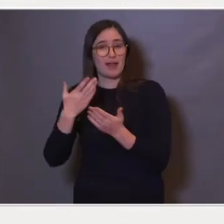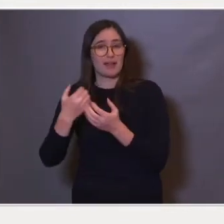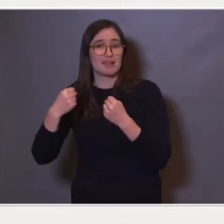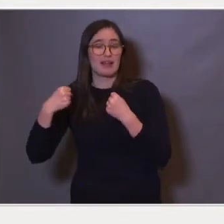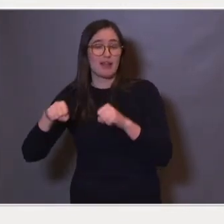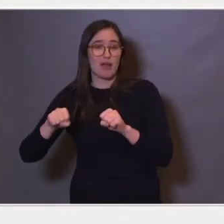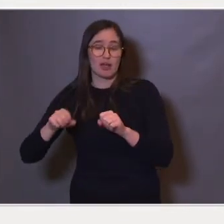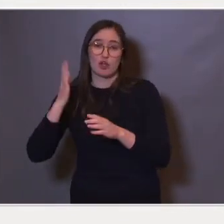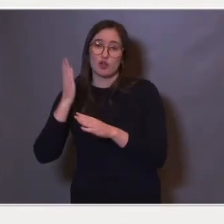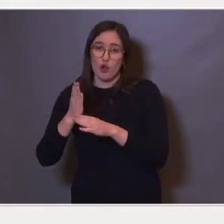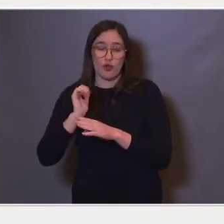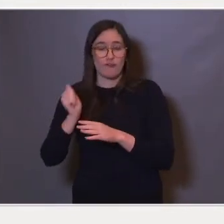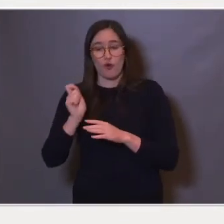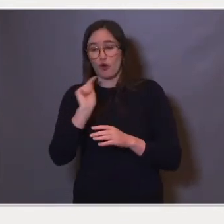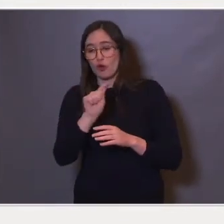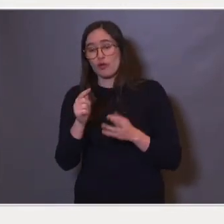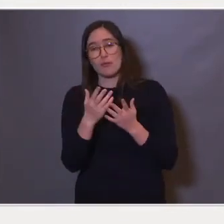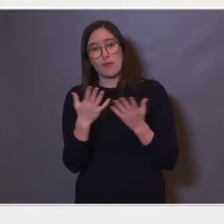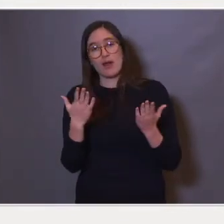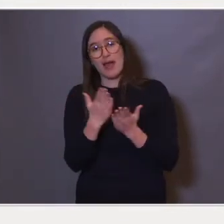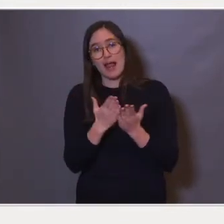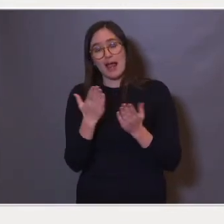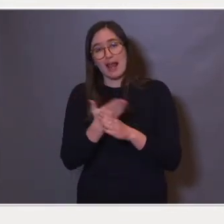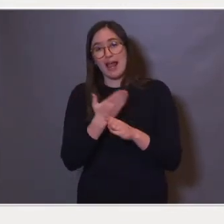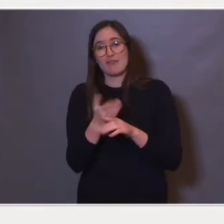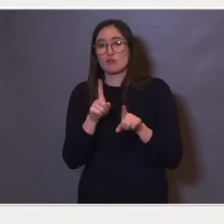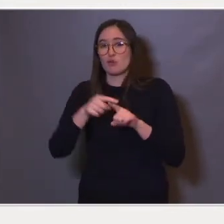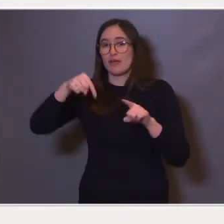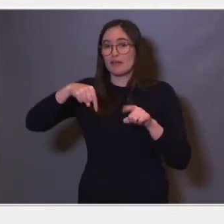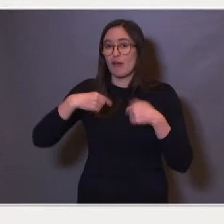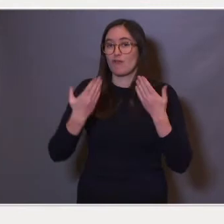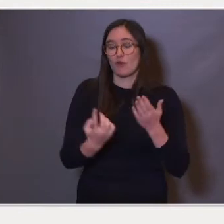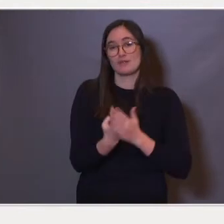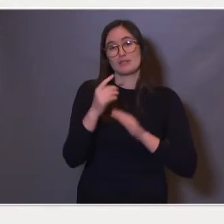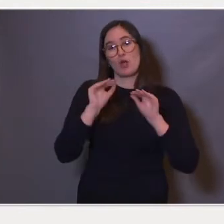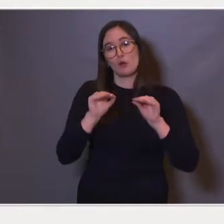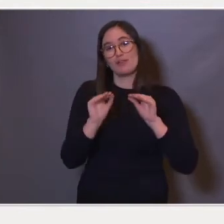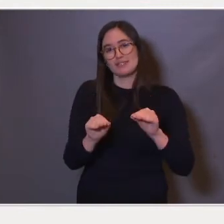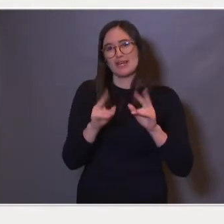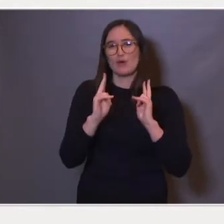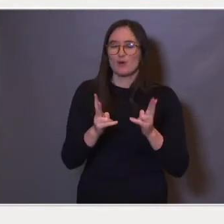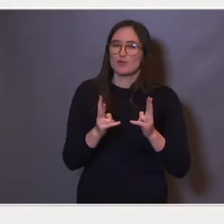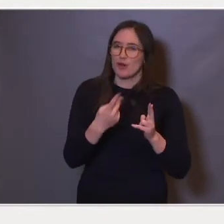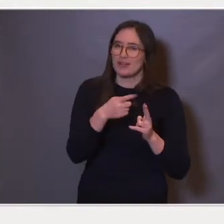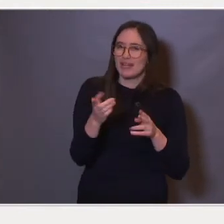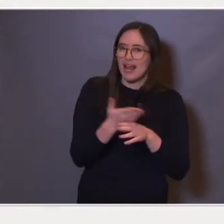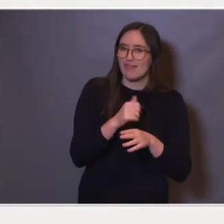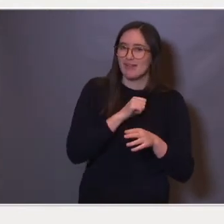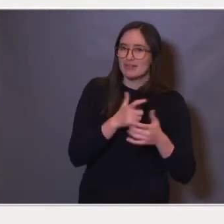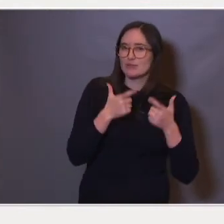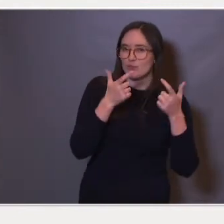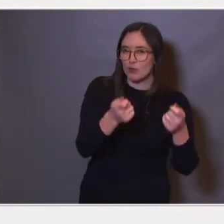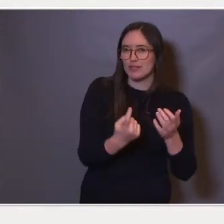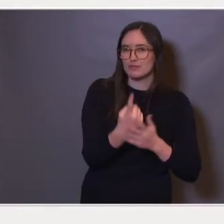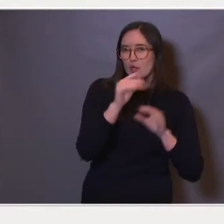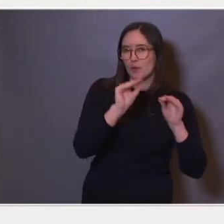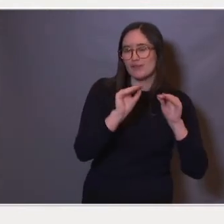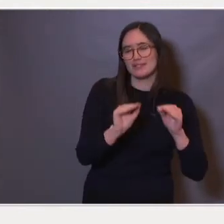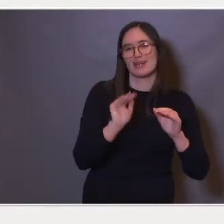elevene som i dag tas ut til spesialundervisning, og gutter er overrepresentert blant elever som mottar spesialundervisning.